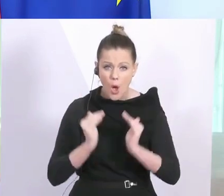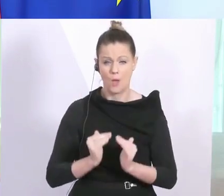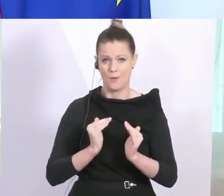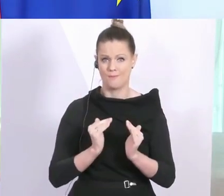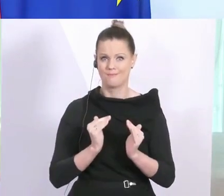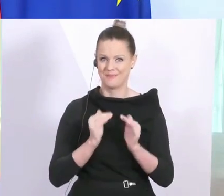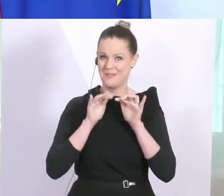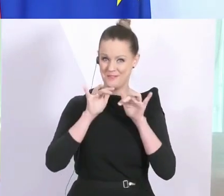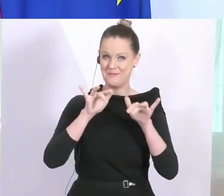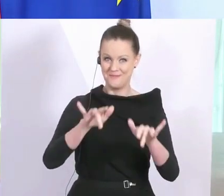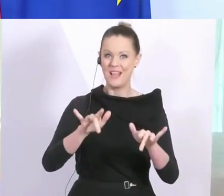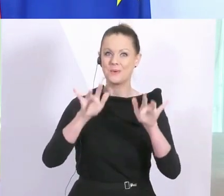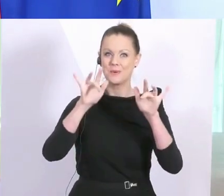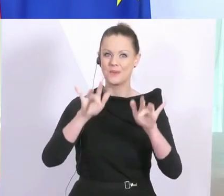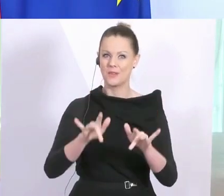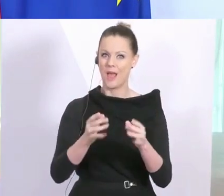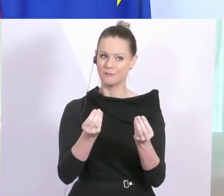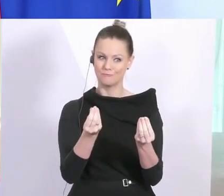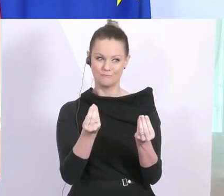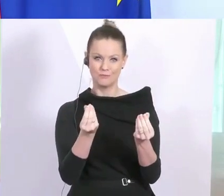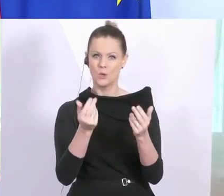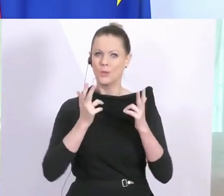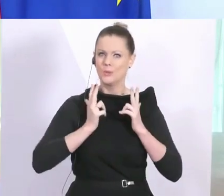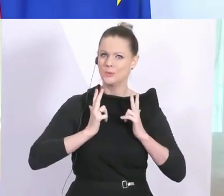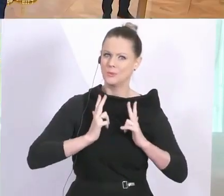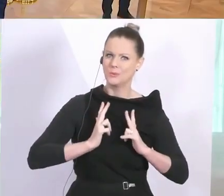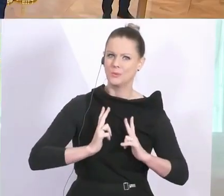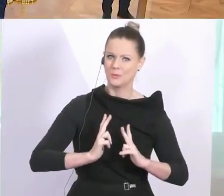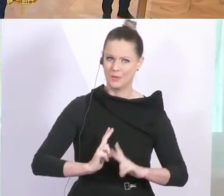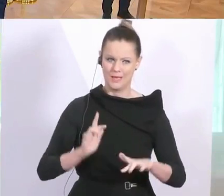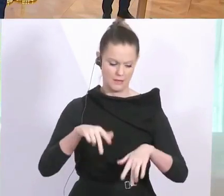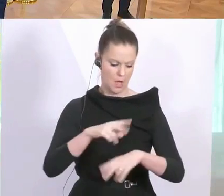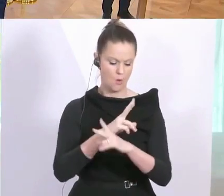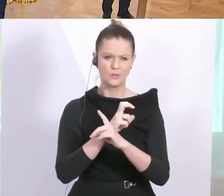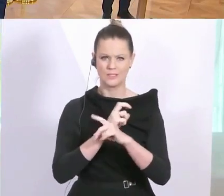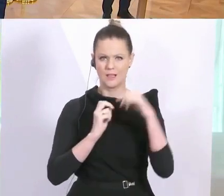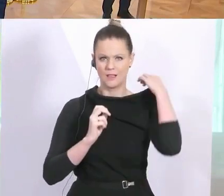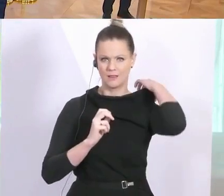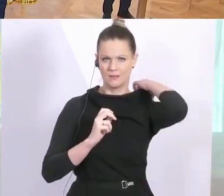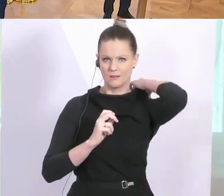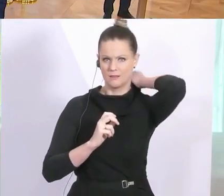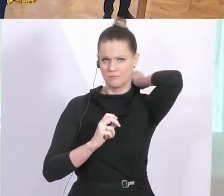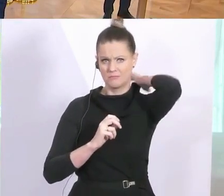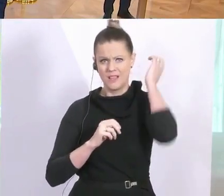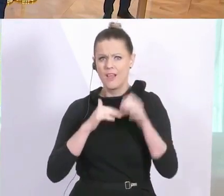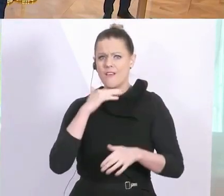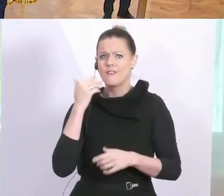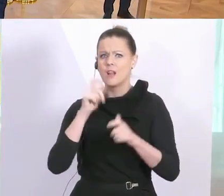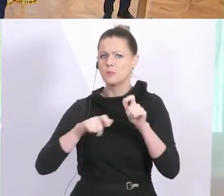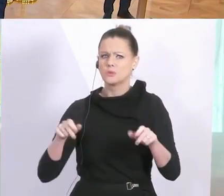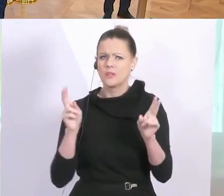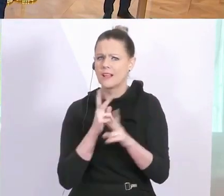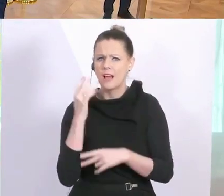Und es wirkt auch so ruhig und so beschaulich in Österreich. Viele können sich nicht vorstellen, was da